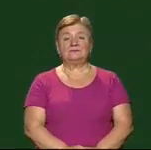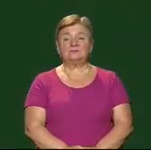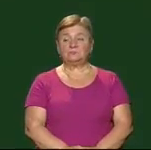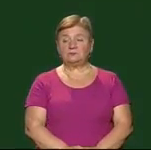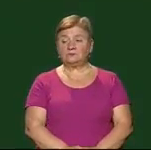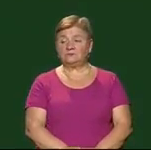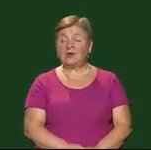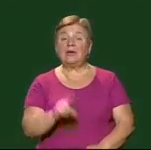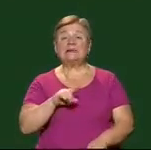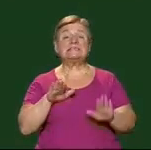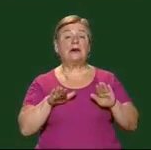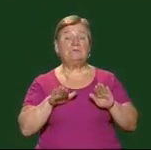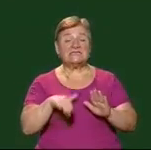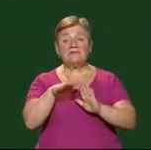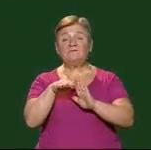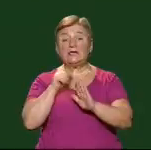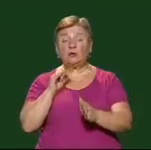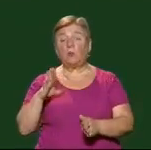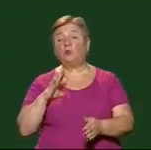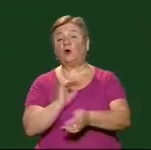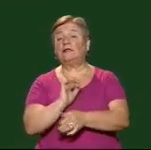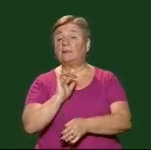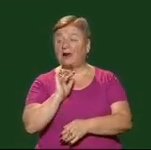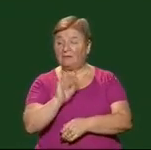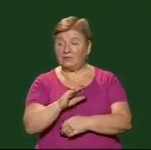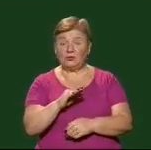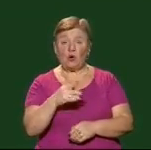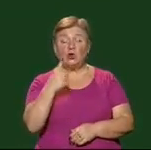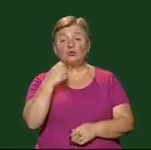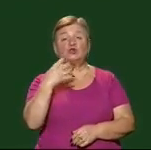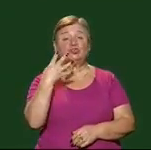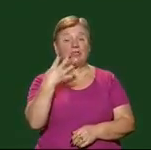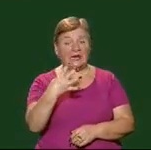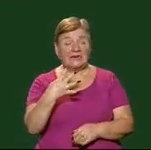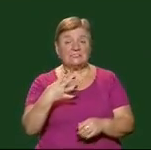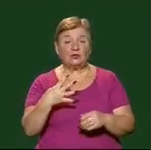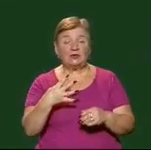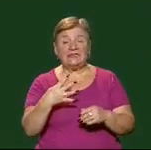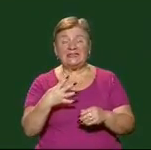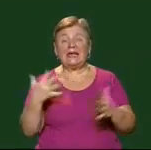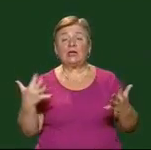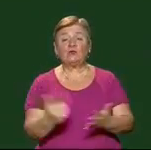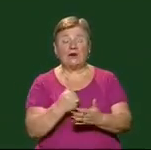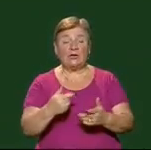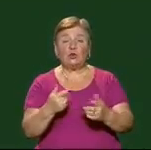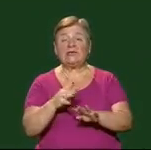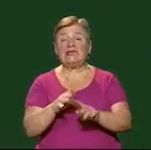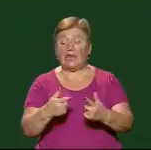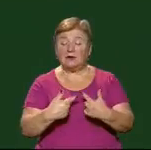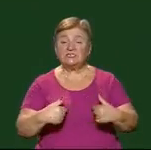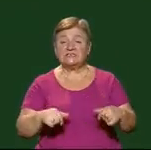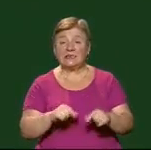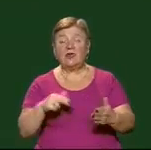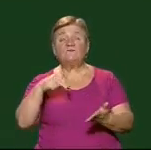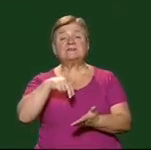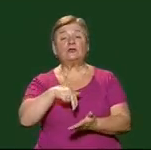За місце виклику негайно було направлено вовнені борців 14-ї Державної пожежно-рятувальної частини які, прибувши на місце,